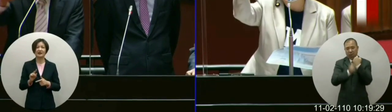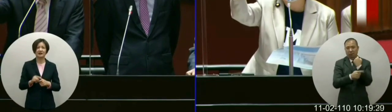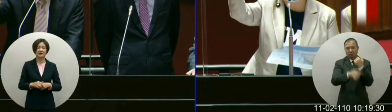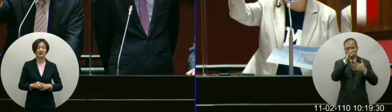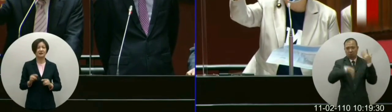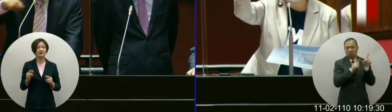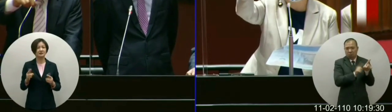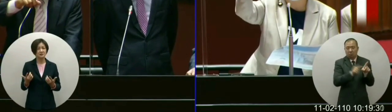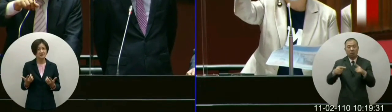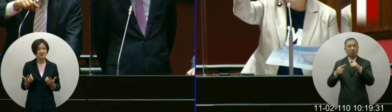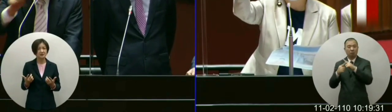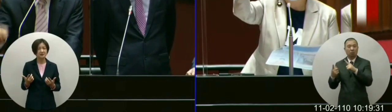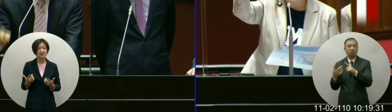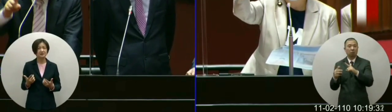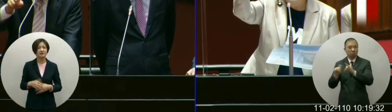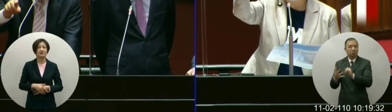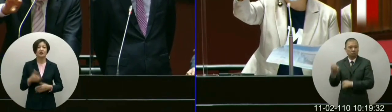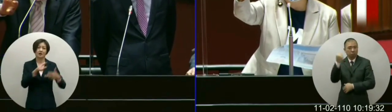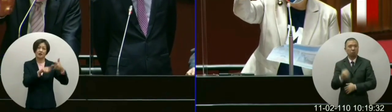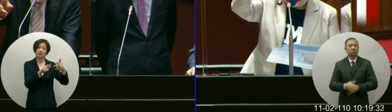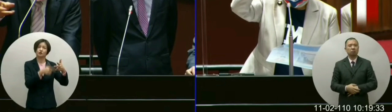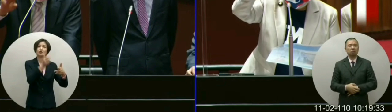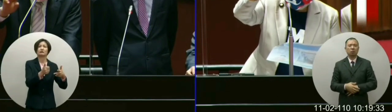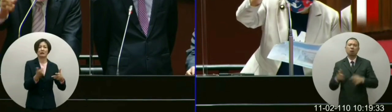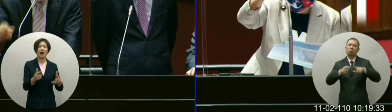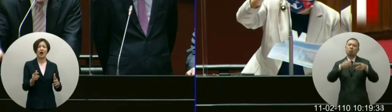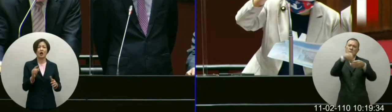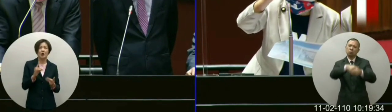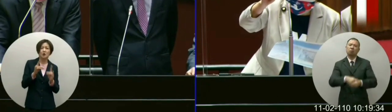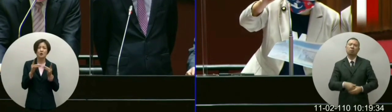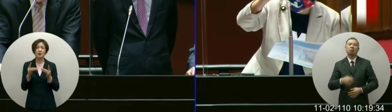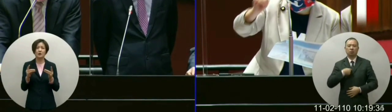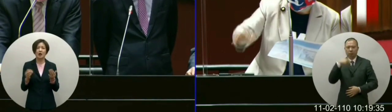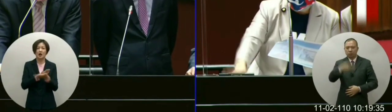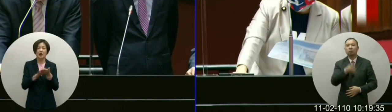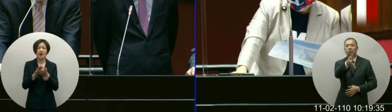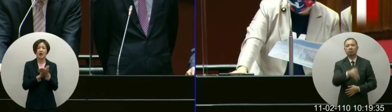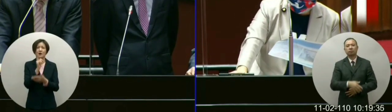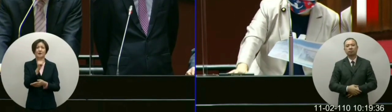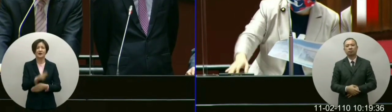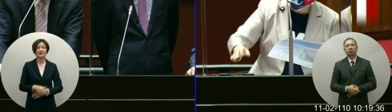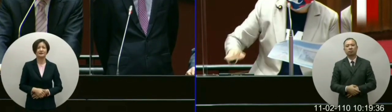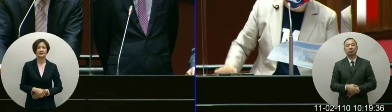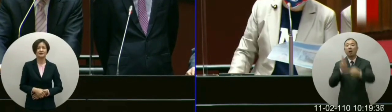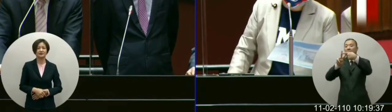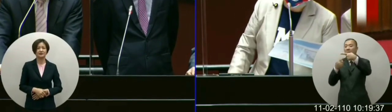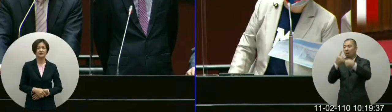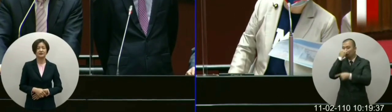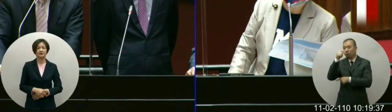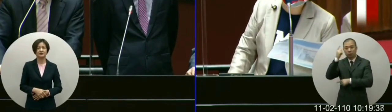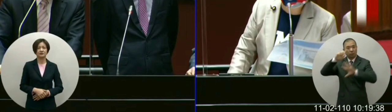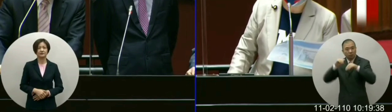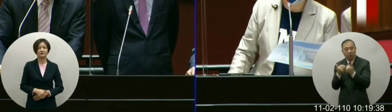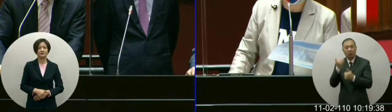人民的权力嘛公投朱立伦就要把它操作成为本心再请问你反萊猪的公投